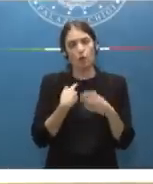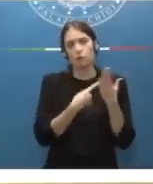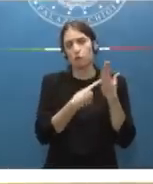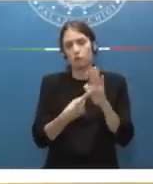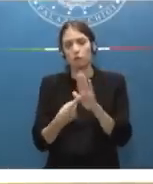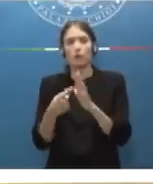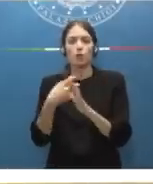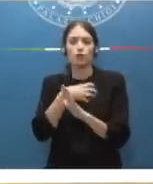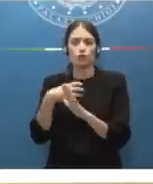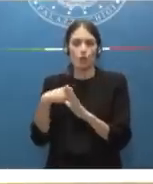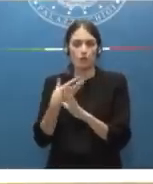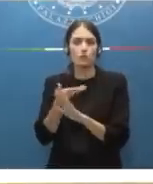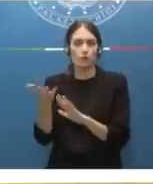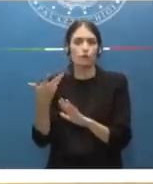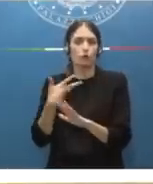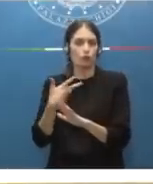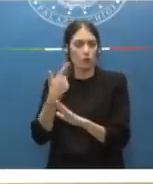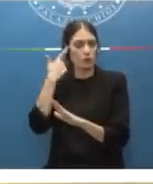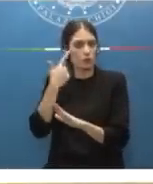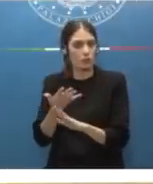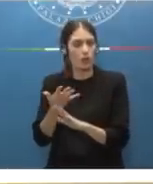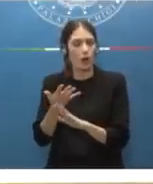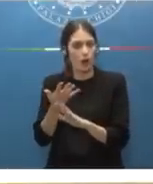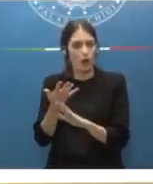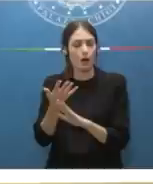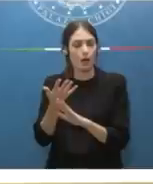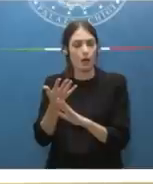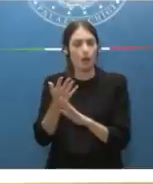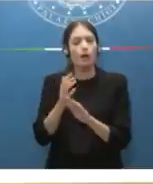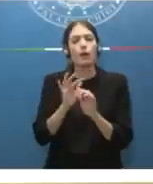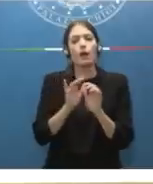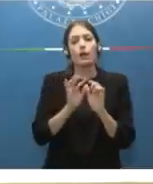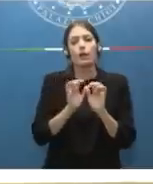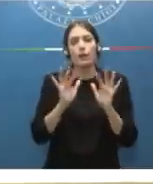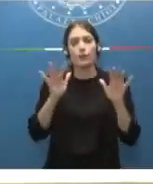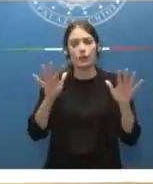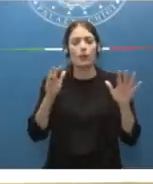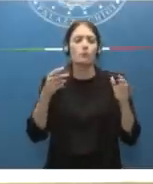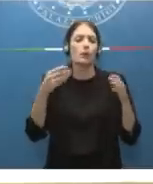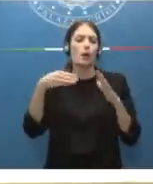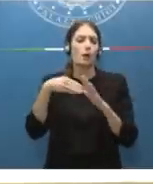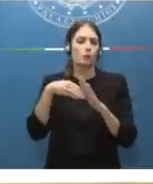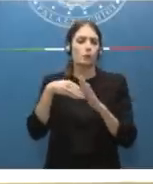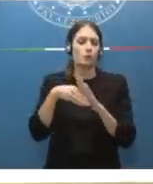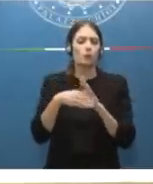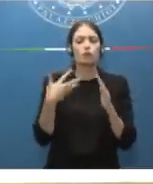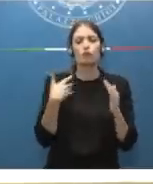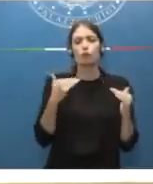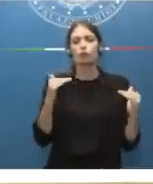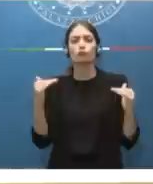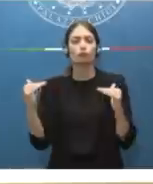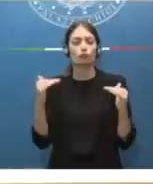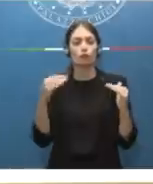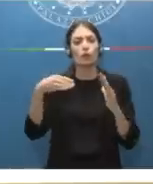scientifica oggi l'impatto sugli ospedali continua ad essere limitato. C'è una stabilizzazione o una